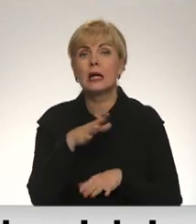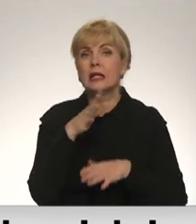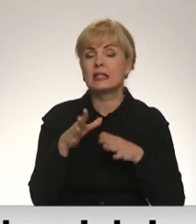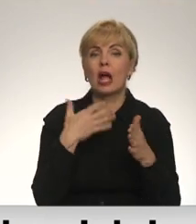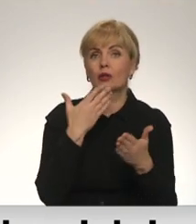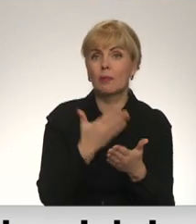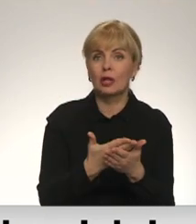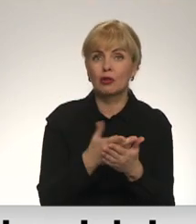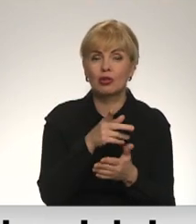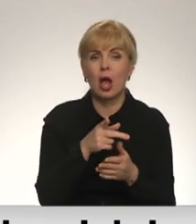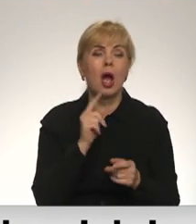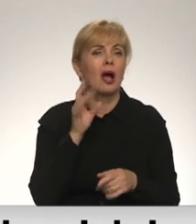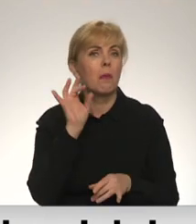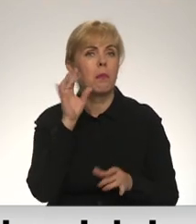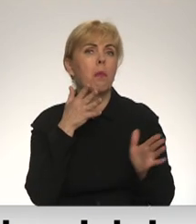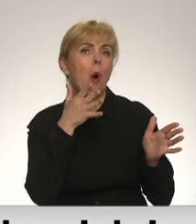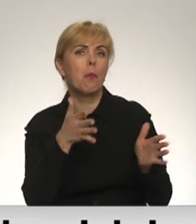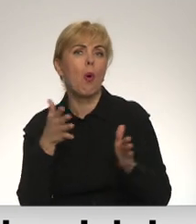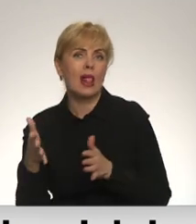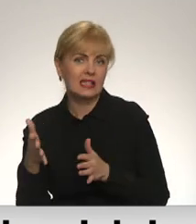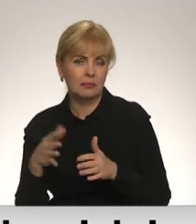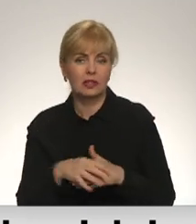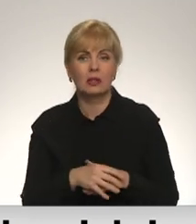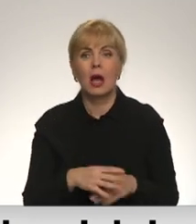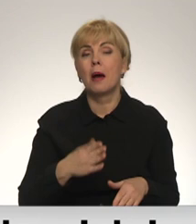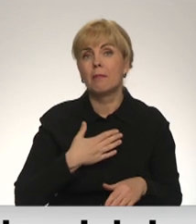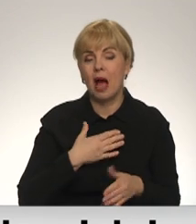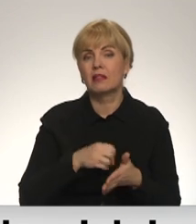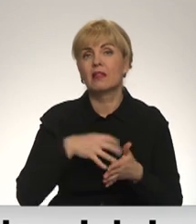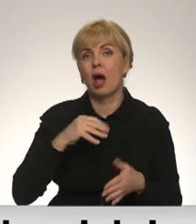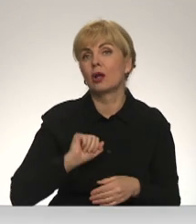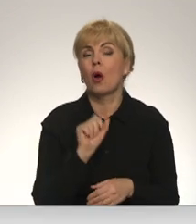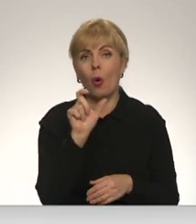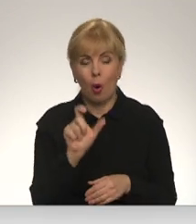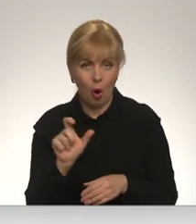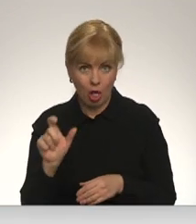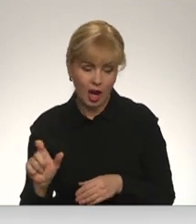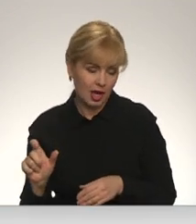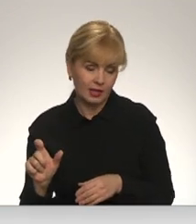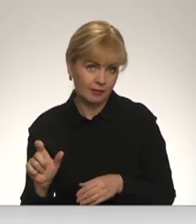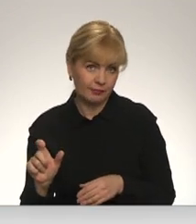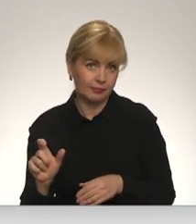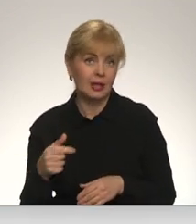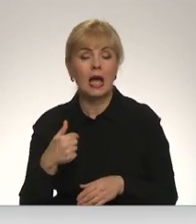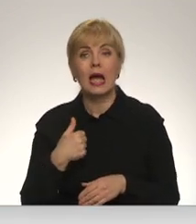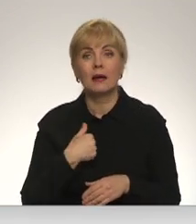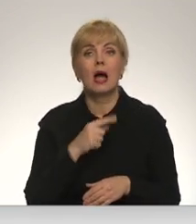priešlikums ir populistisks. Man jums, dārgie kolēģi, ir